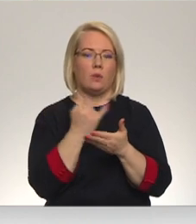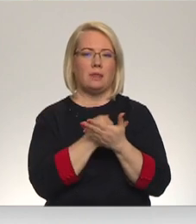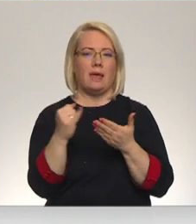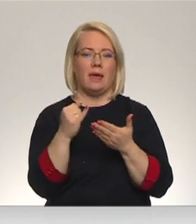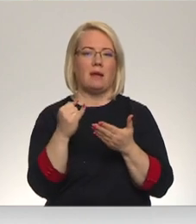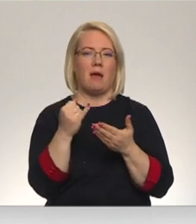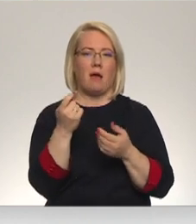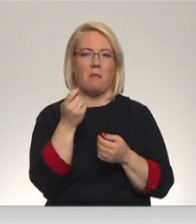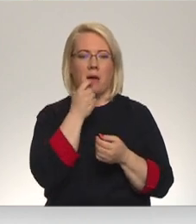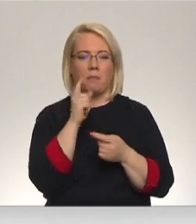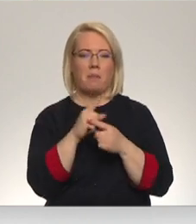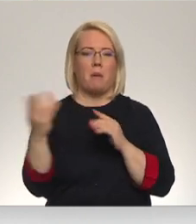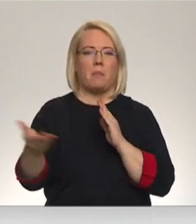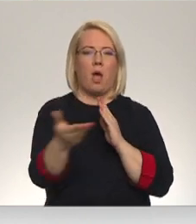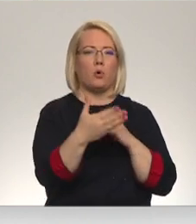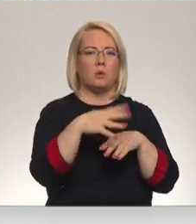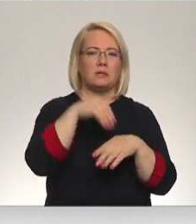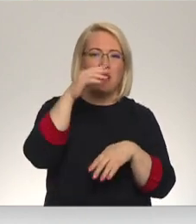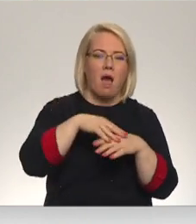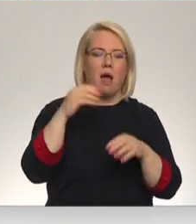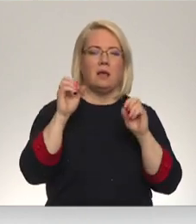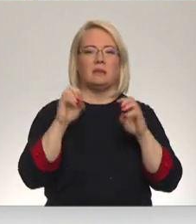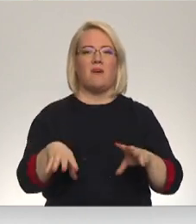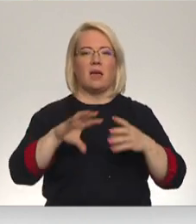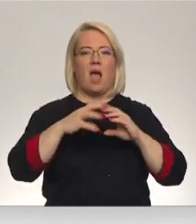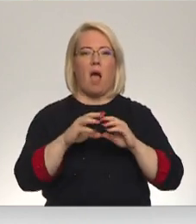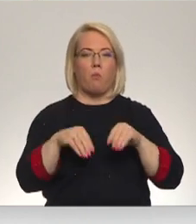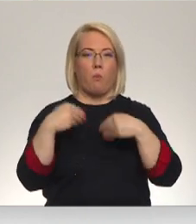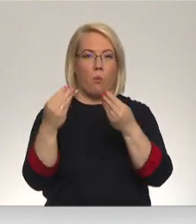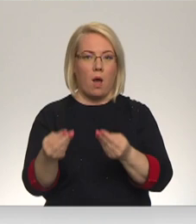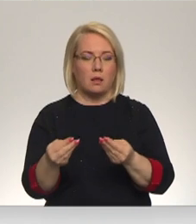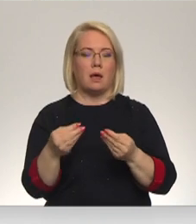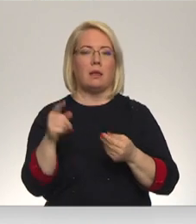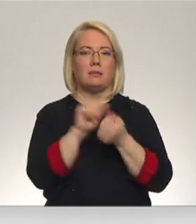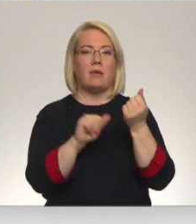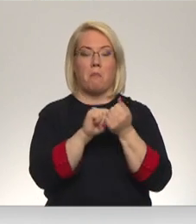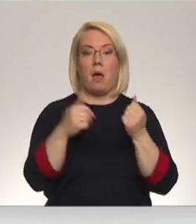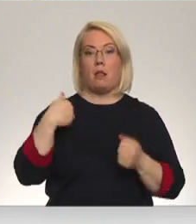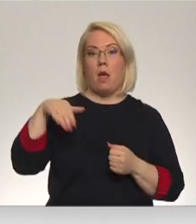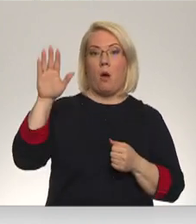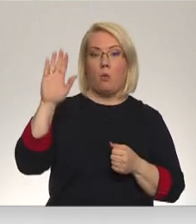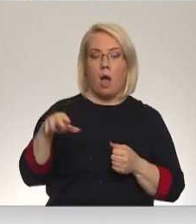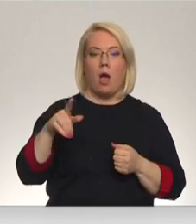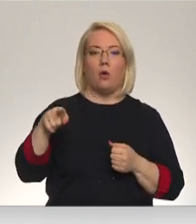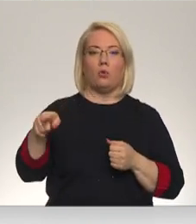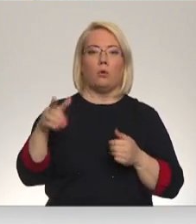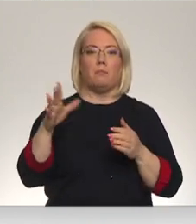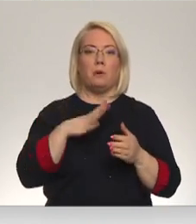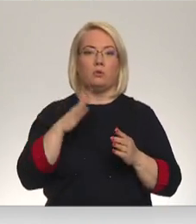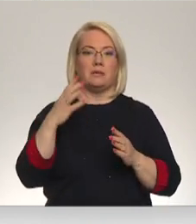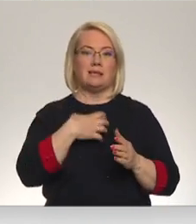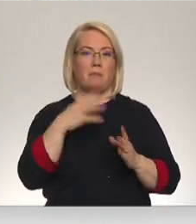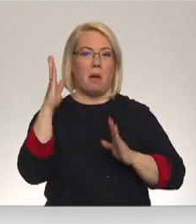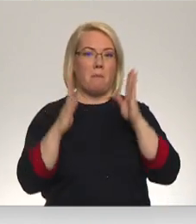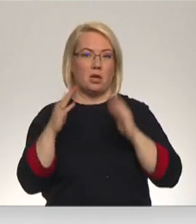pļaujot zāli, zaļbarību, svaigus ābolus un visu, kas ir dabā ārā, kur var būt pabijusi slima meža